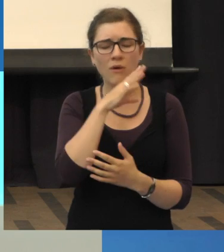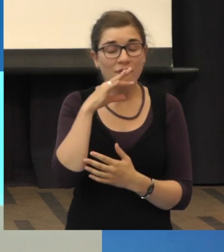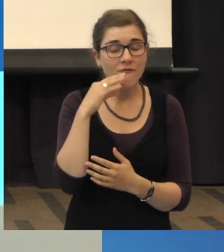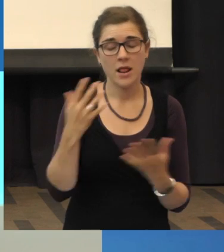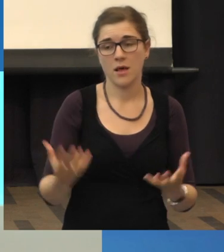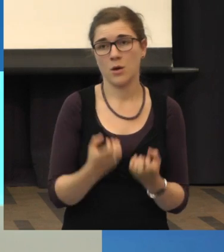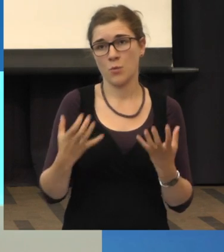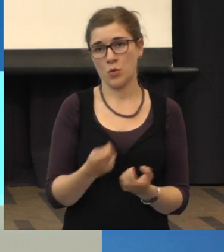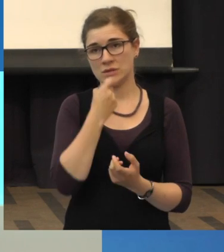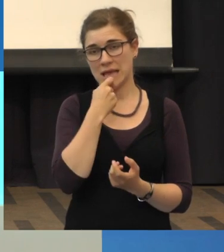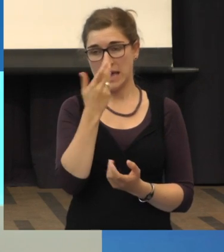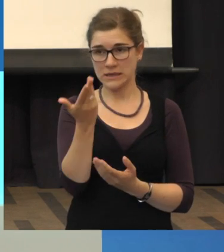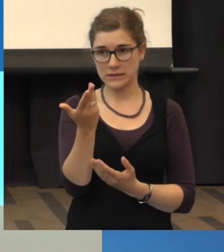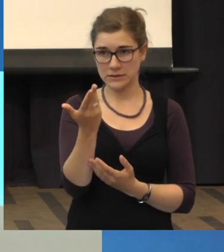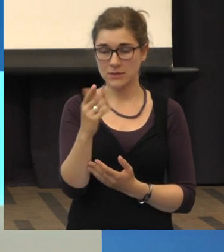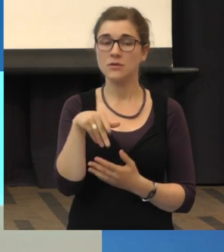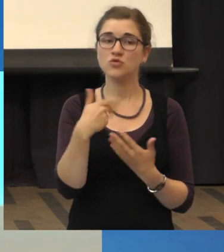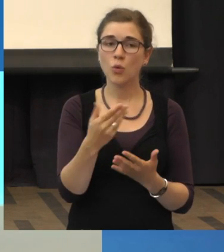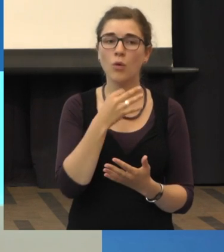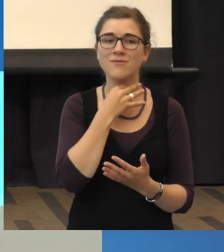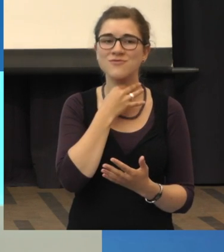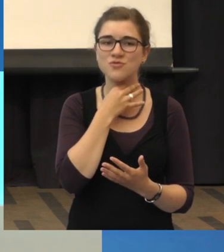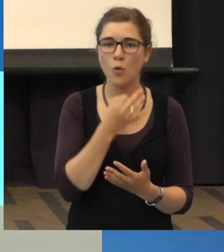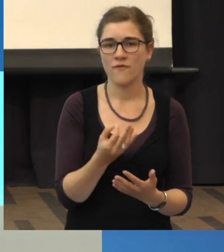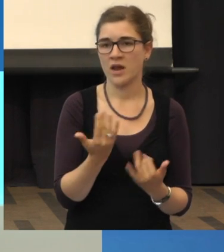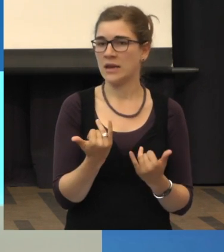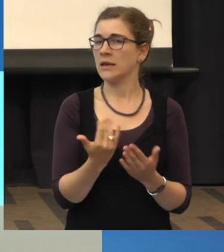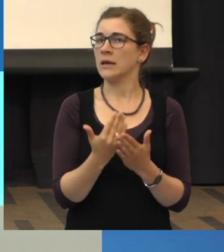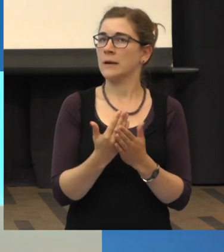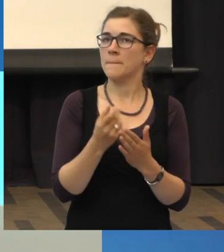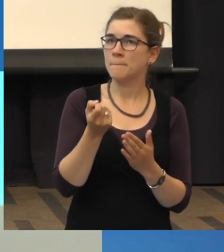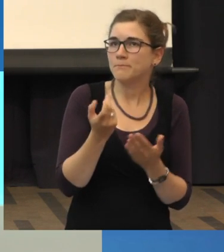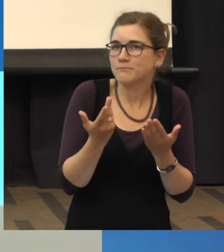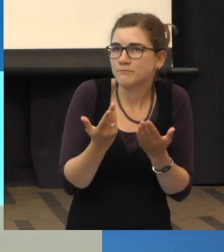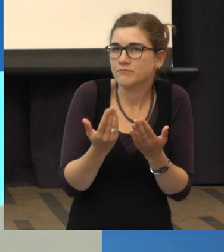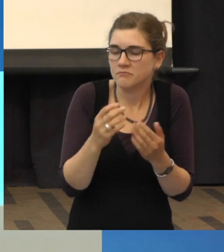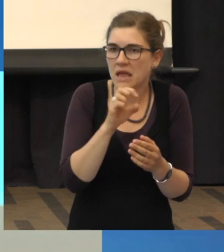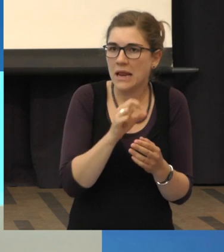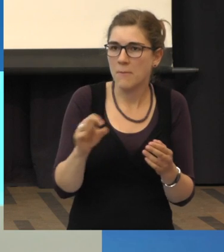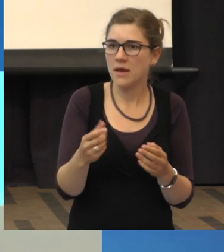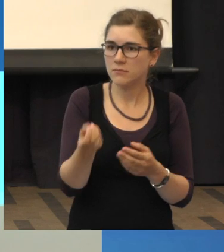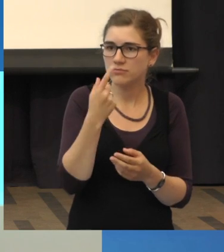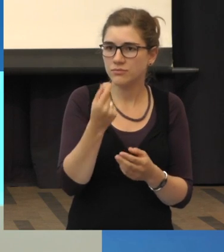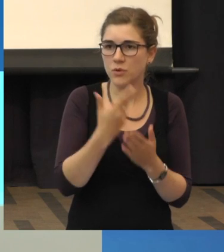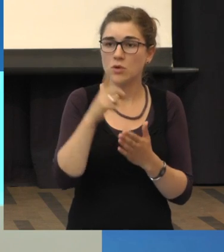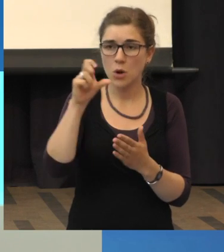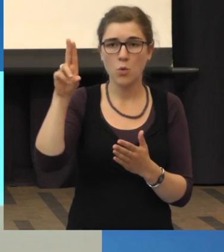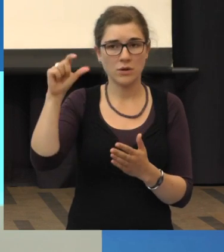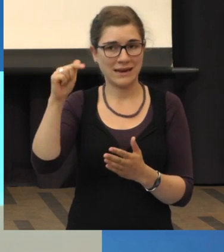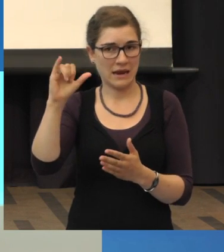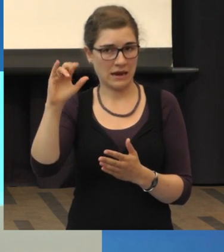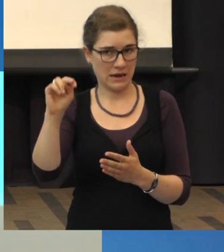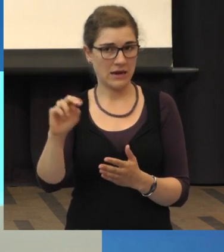sehr wahrscheinlich die notwendigen Vitamine und auch das Lutein auch so sich aneignen können,